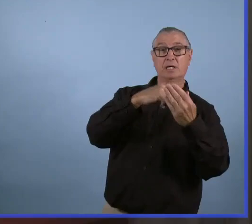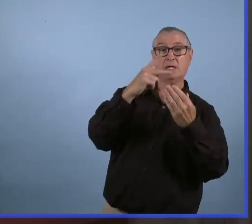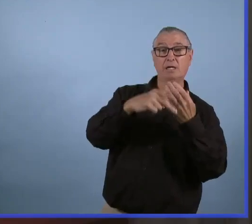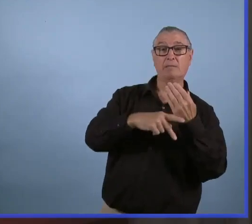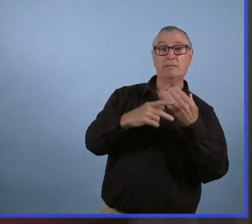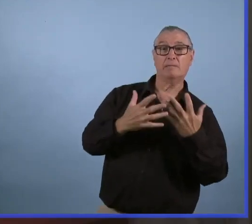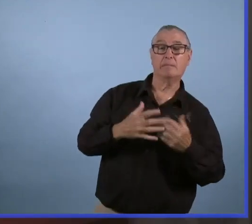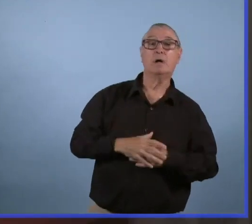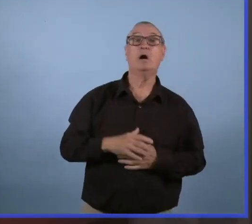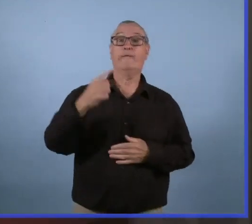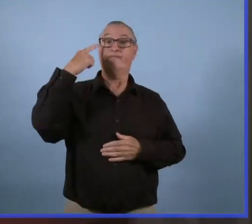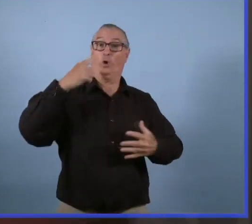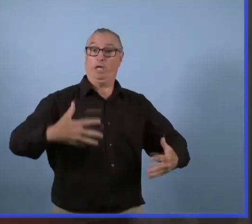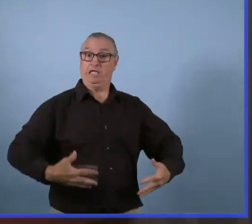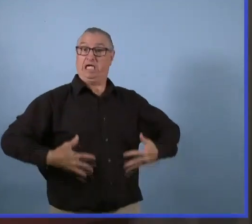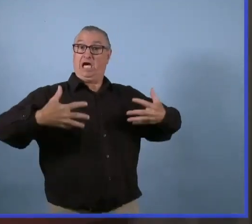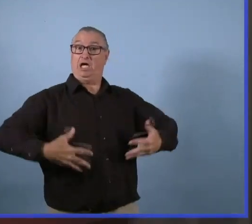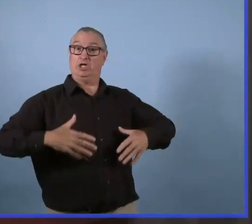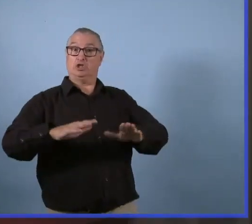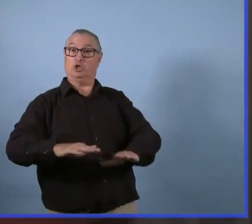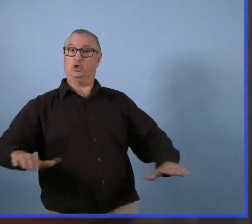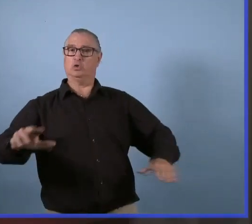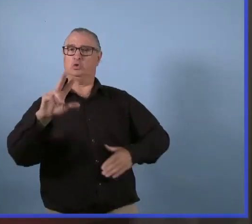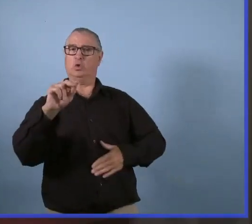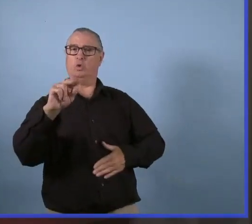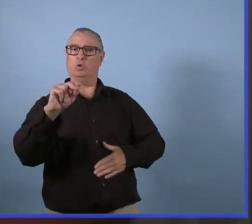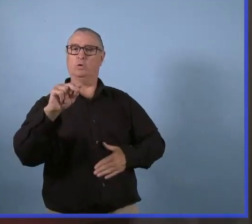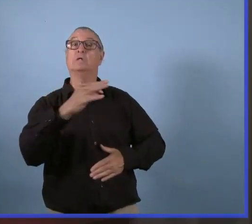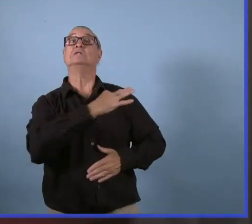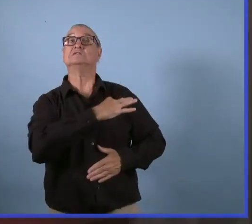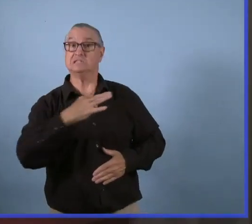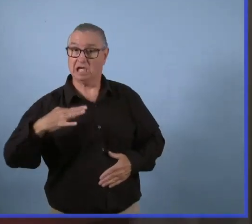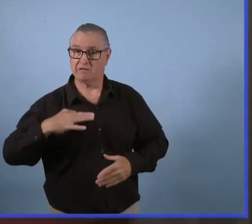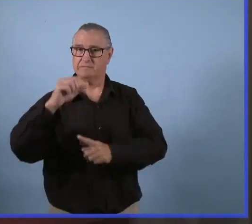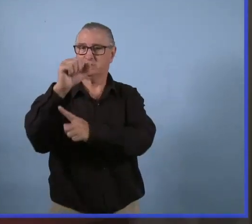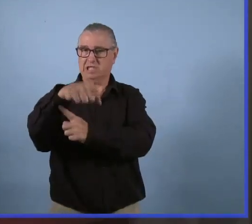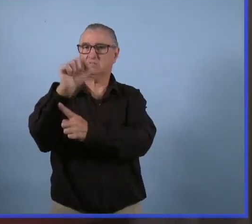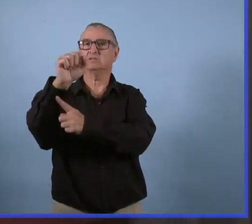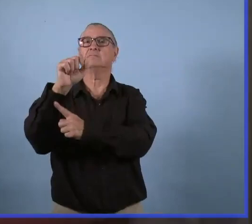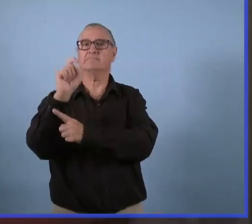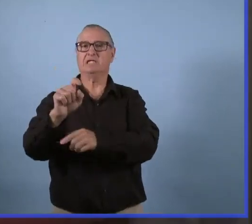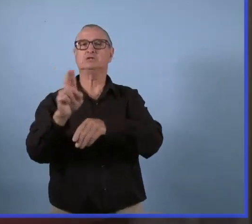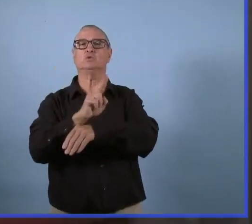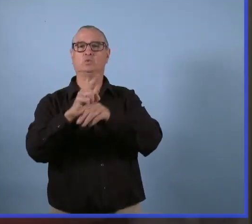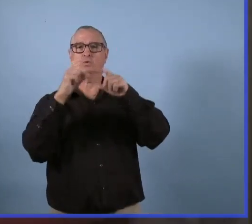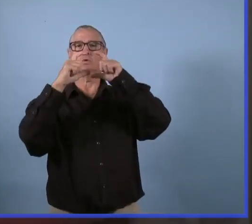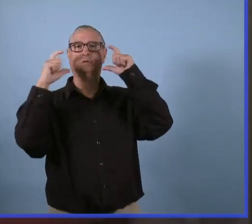là. Les plus jeunes n'ont pas à porter les masques. Les employés doivent porter le masque.